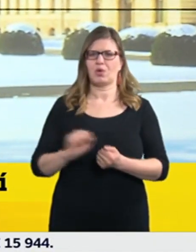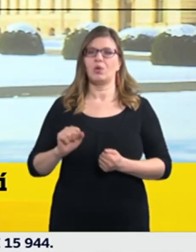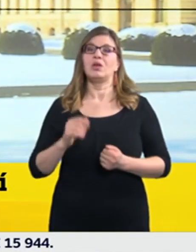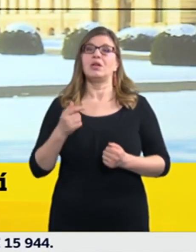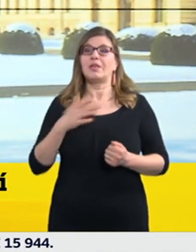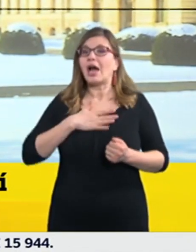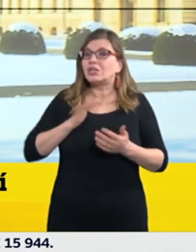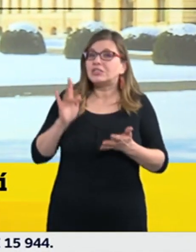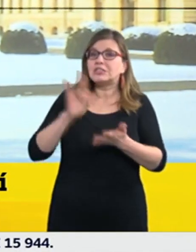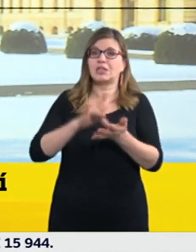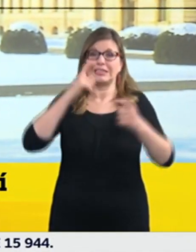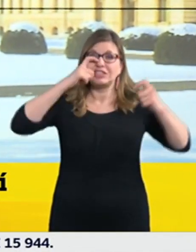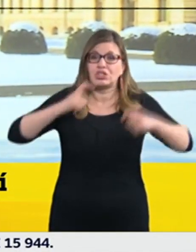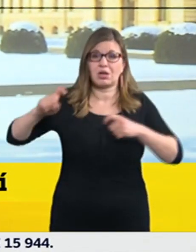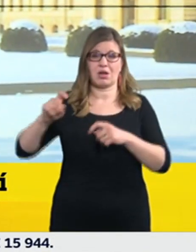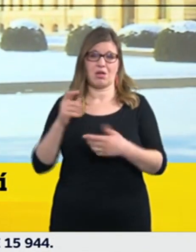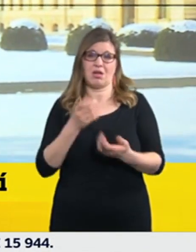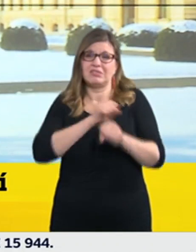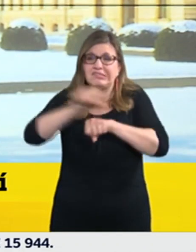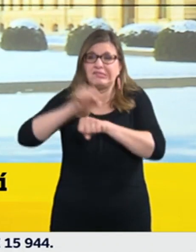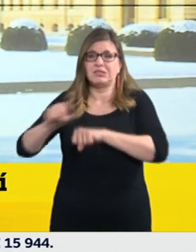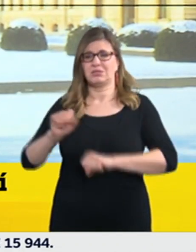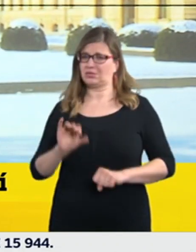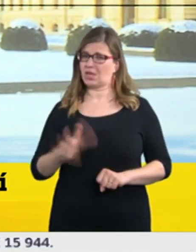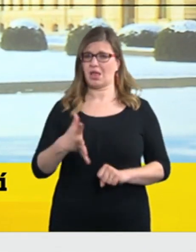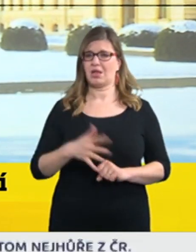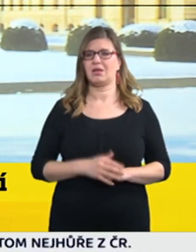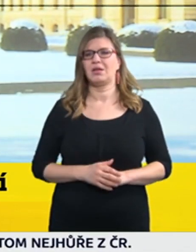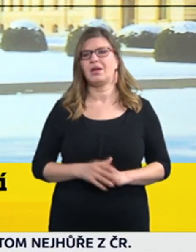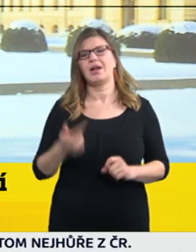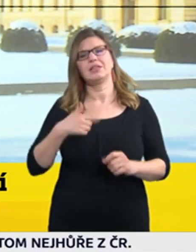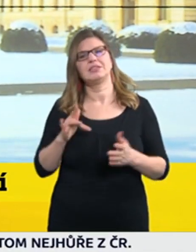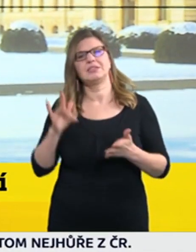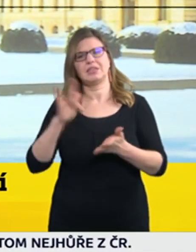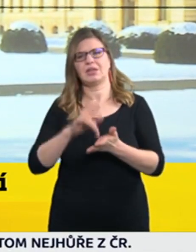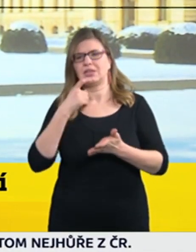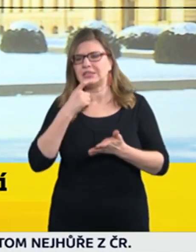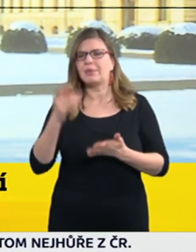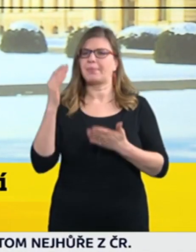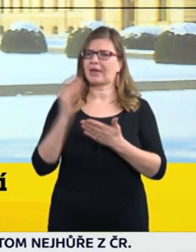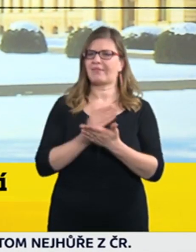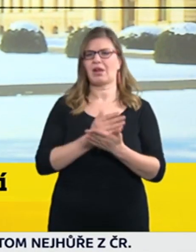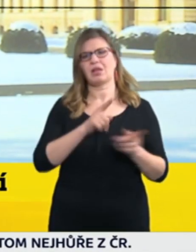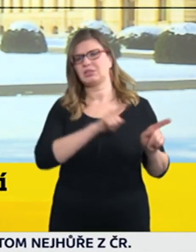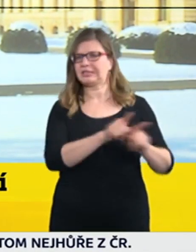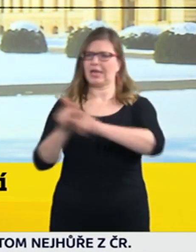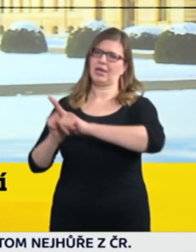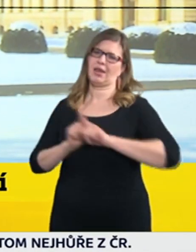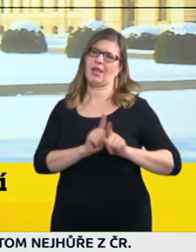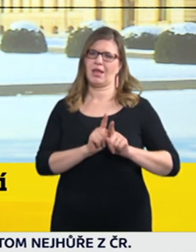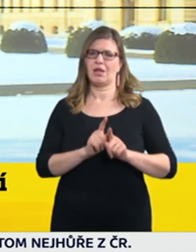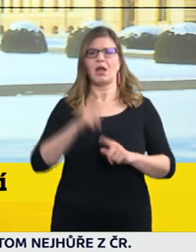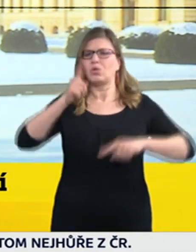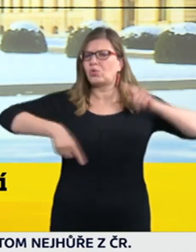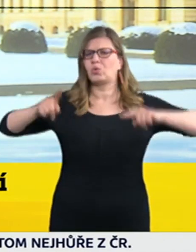stíhat. Nicméně druhou stranu musíme říct korektně, že pravidla platí pro všechny a není možné, aby část